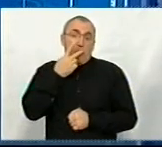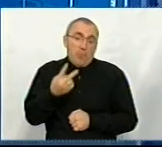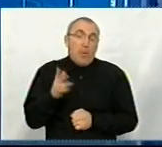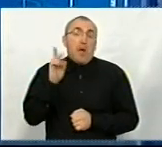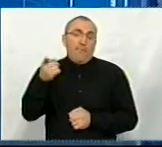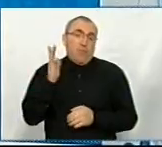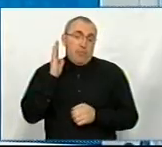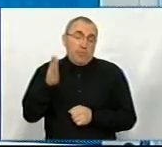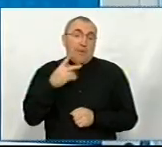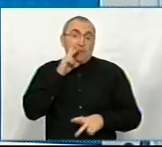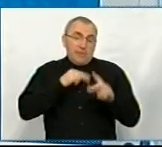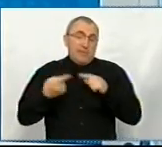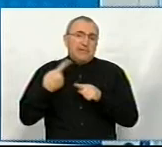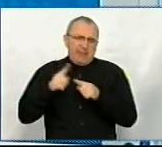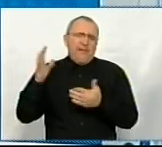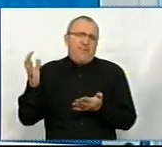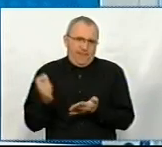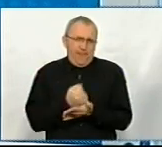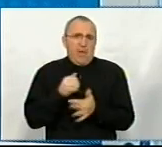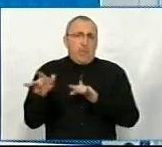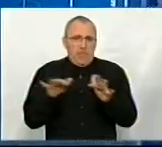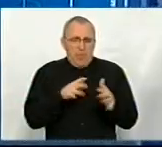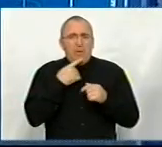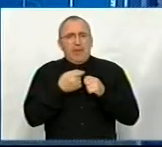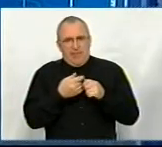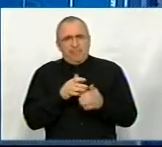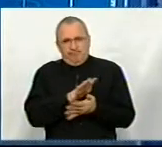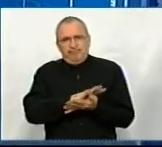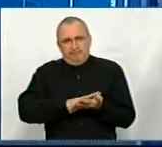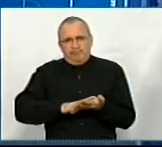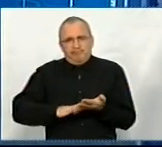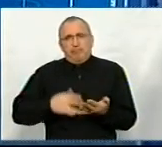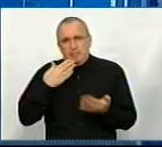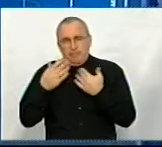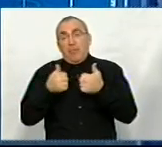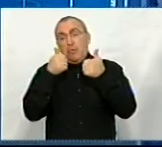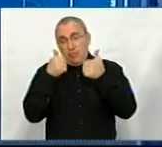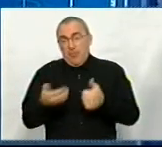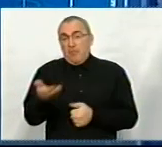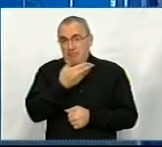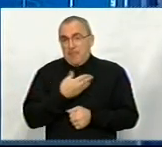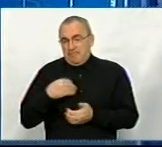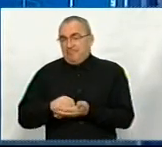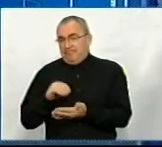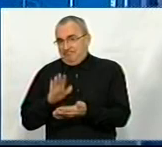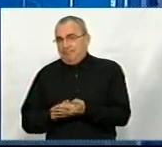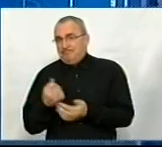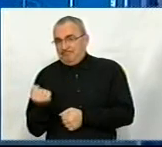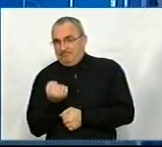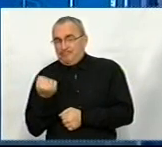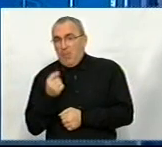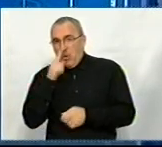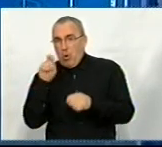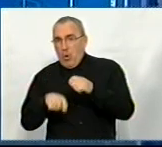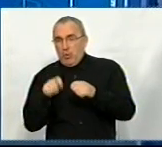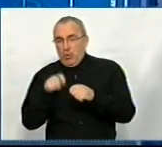як воно буде. Я сподіваюся, що це все вийде. Тобто, процес триває, перемоги не тривають? Добре, ми також триматимемо це питання на контролі.